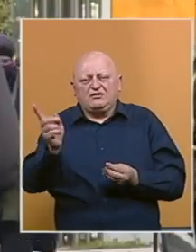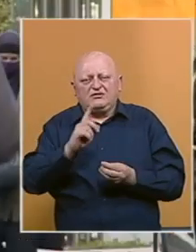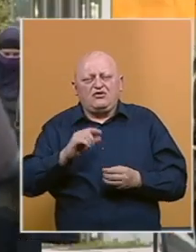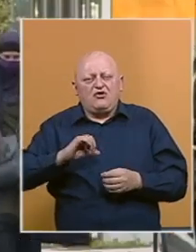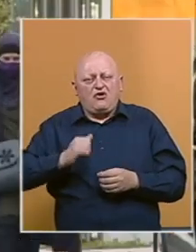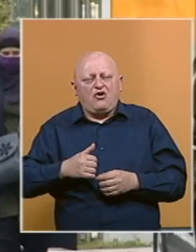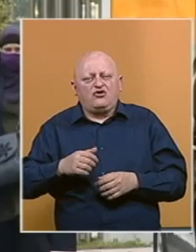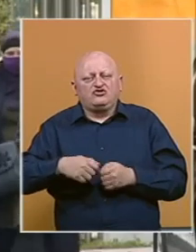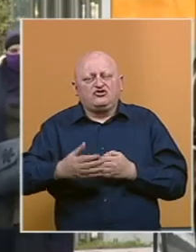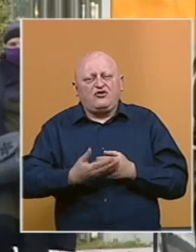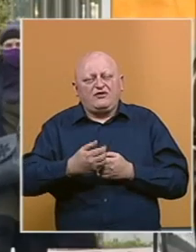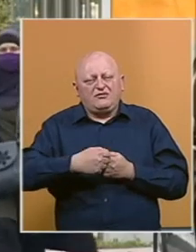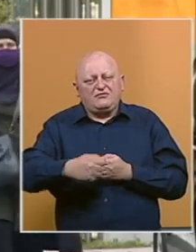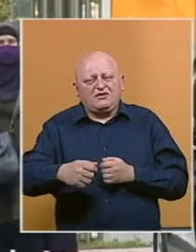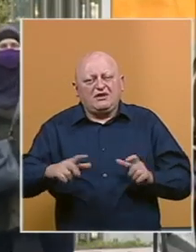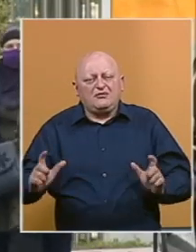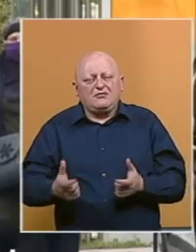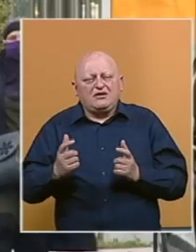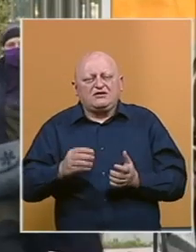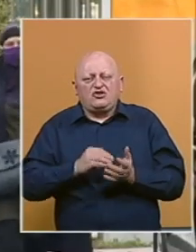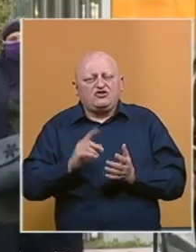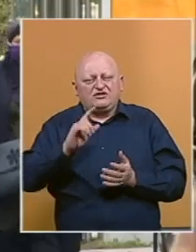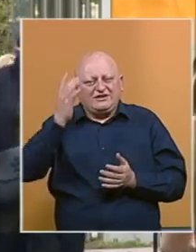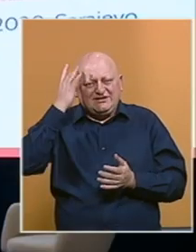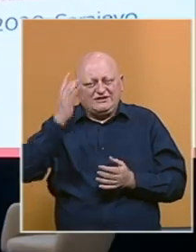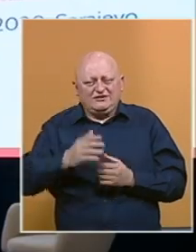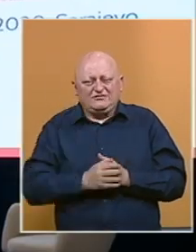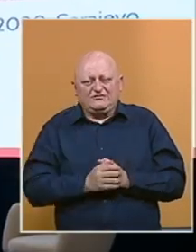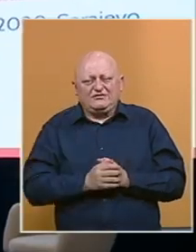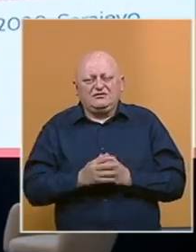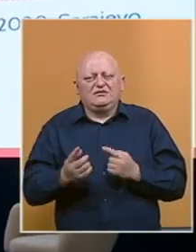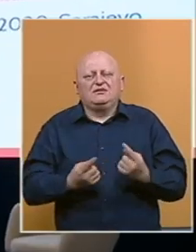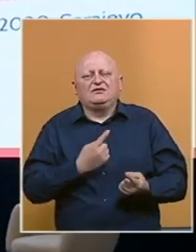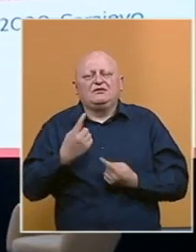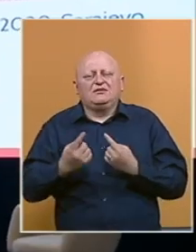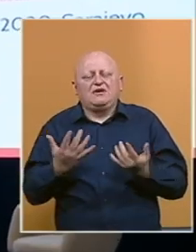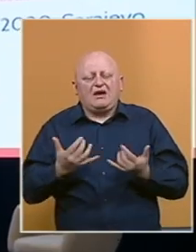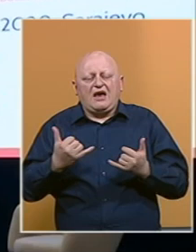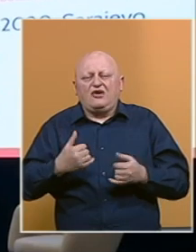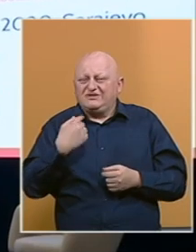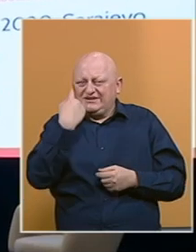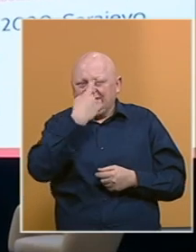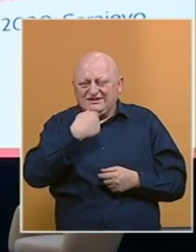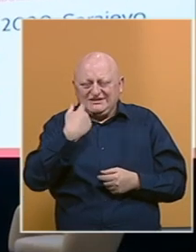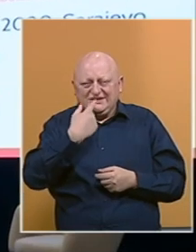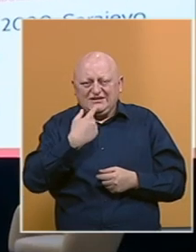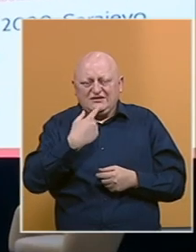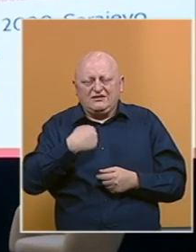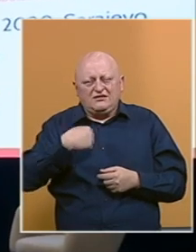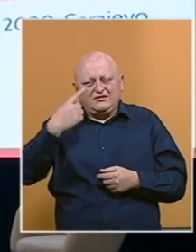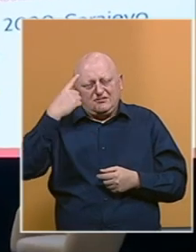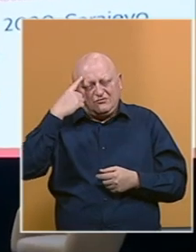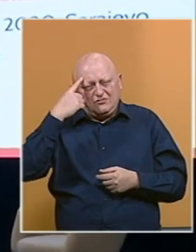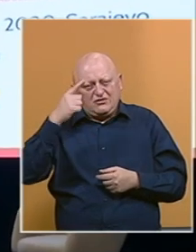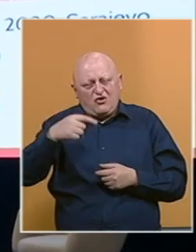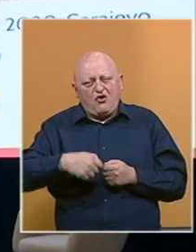Hoće li biti novih mjera za vrijeme blagdana i praznika, još se ne zna. Stanje, kako sada izgleda, mišljenja smo